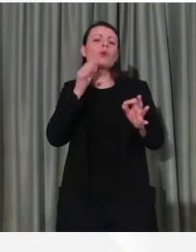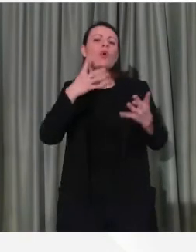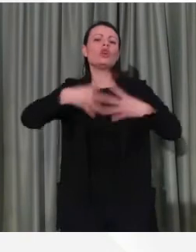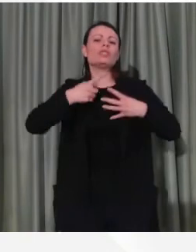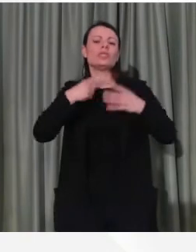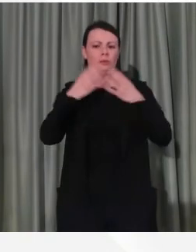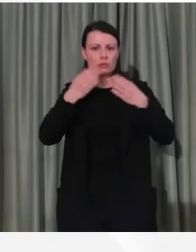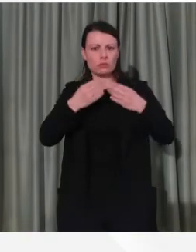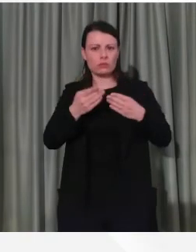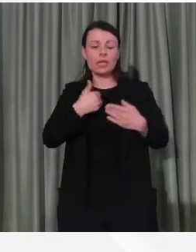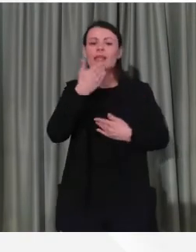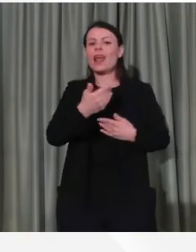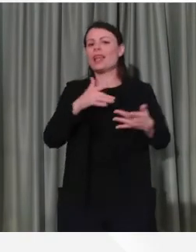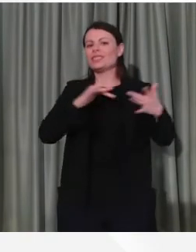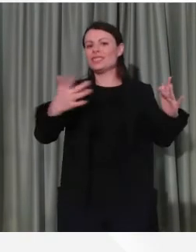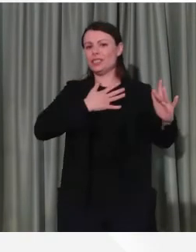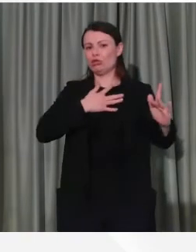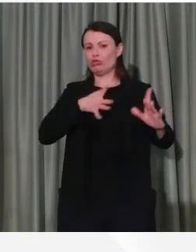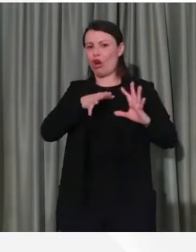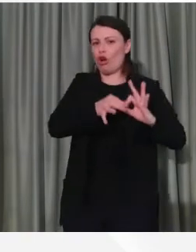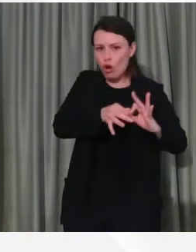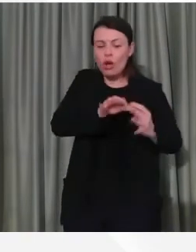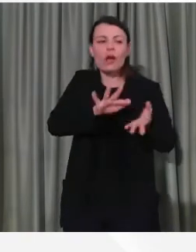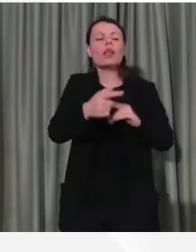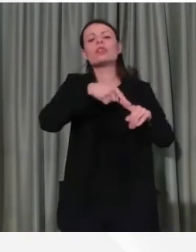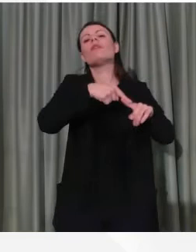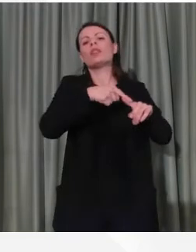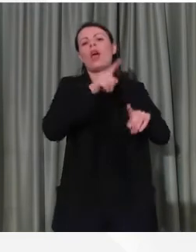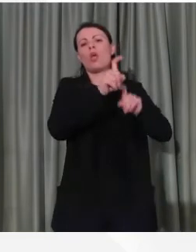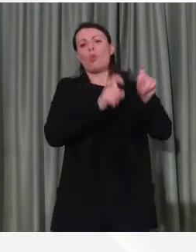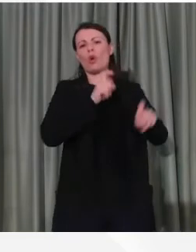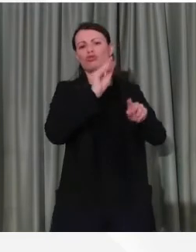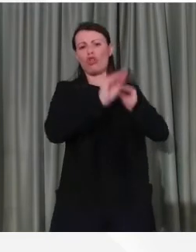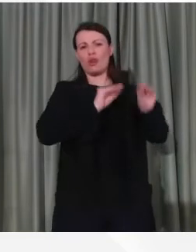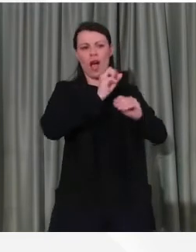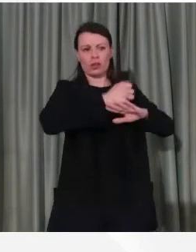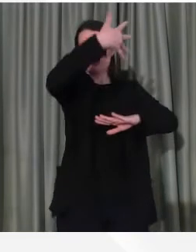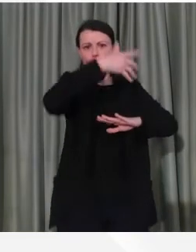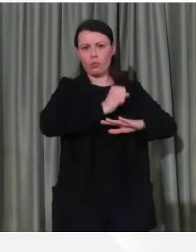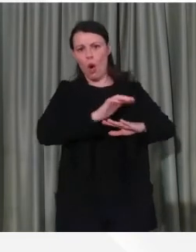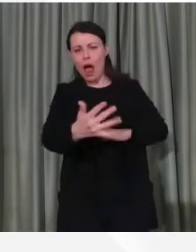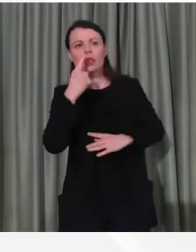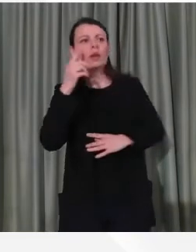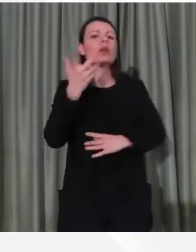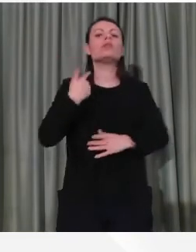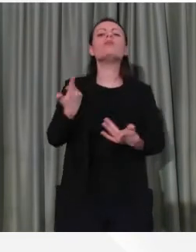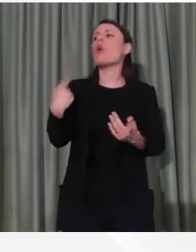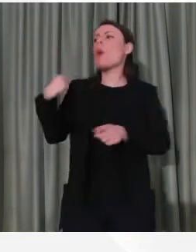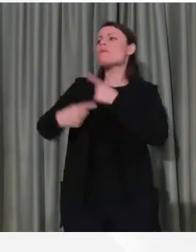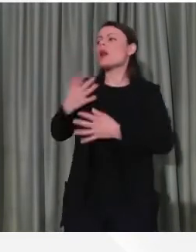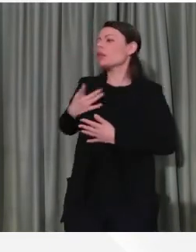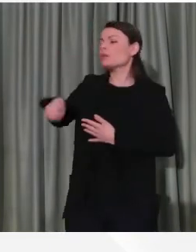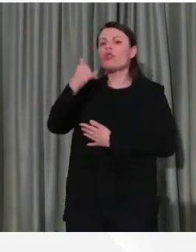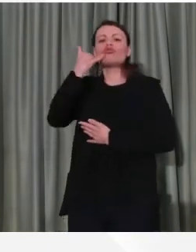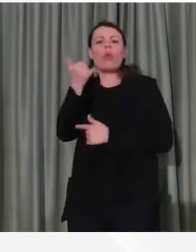sito internet per far sì che si possano fare anche questionari a persone che magari sono nostri parenti che non hanno il cellulare o che